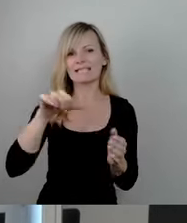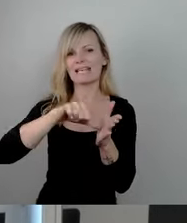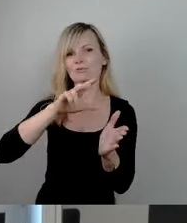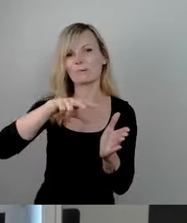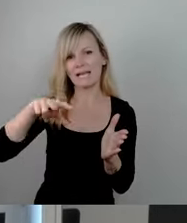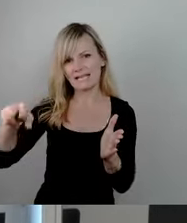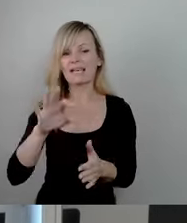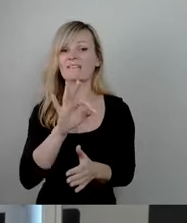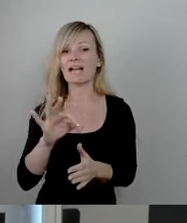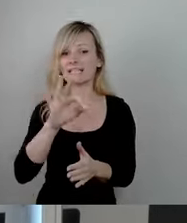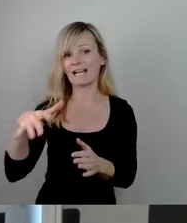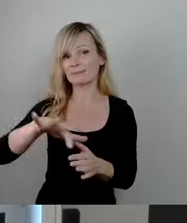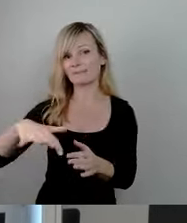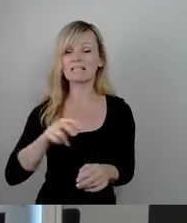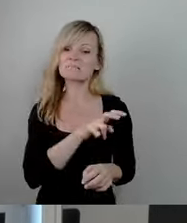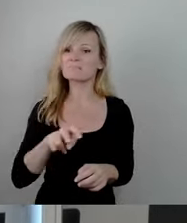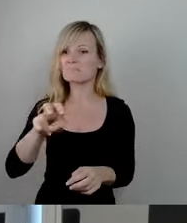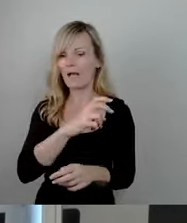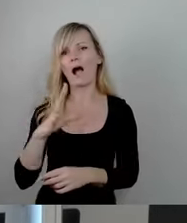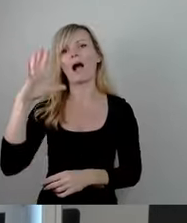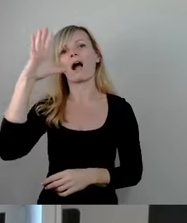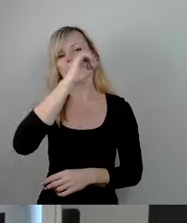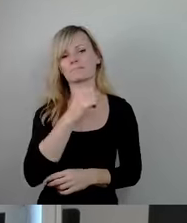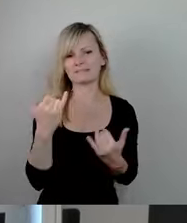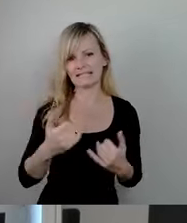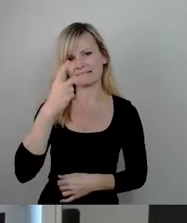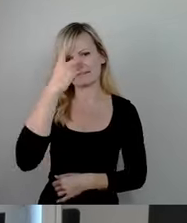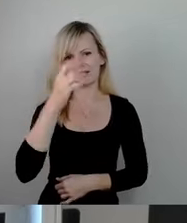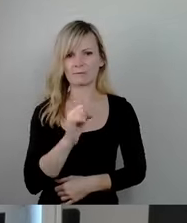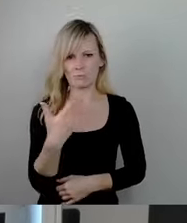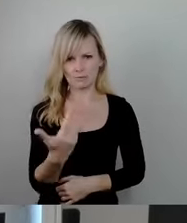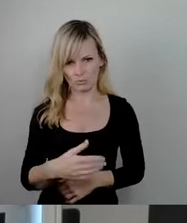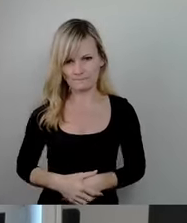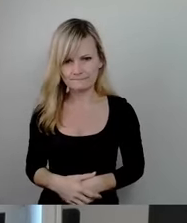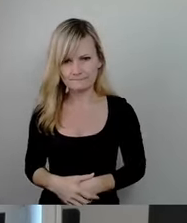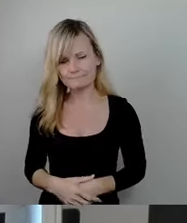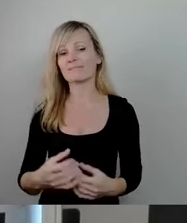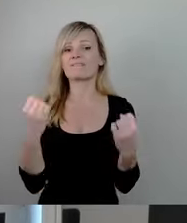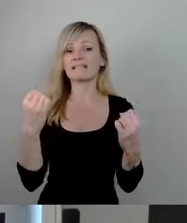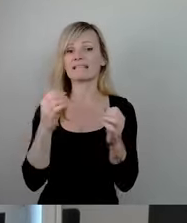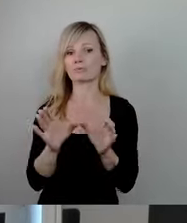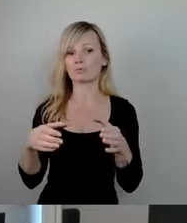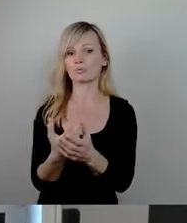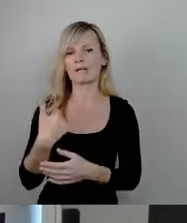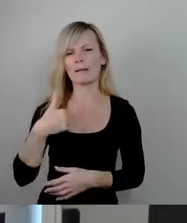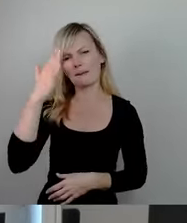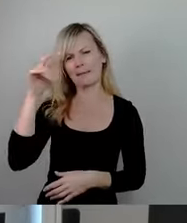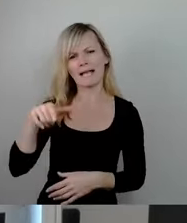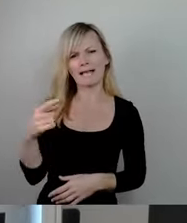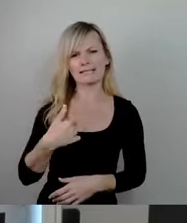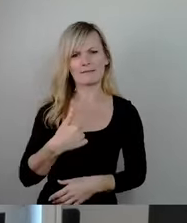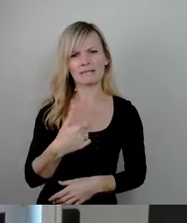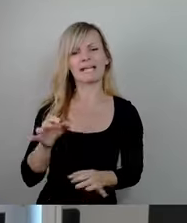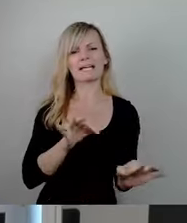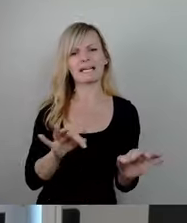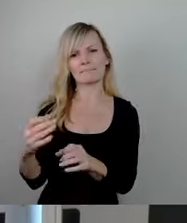Ferdinandplatz könnte da sicher für Erleuchtung sorgen. Wenn man mal ins Fitnessstudio geht, eine Bekannte vermerkt das regelmäßig, in